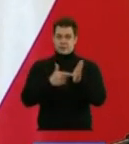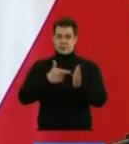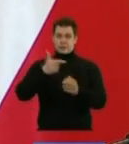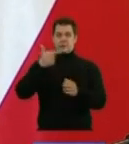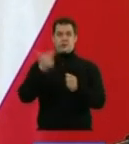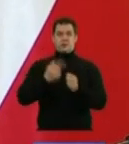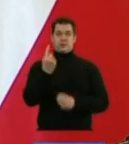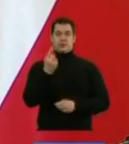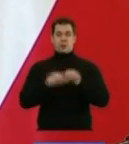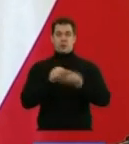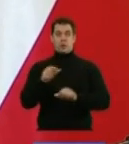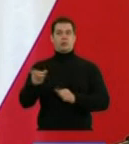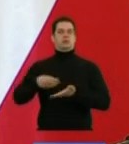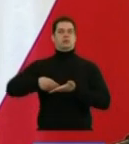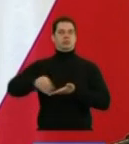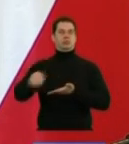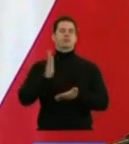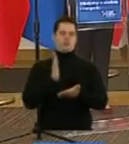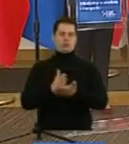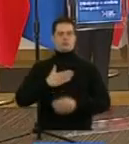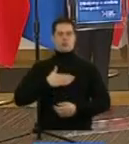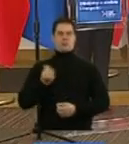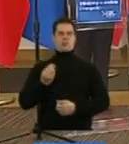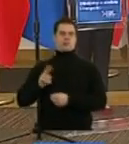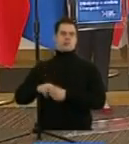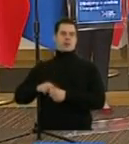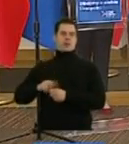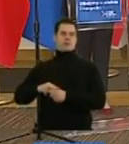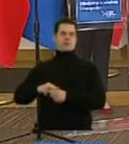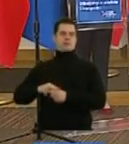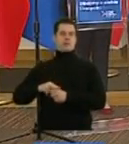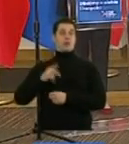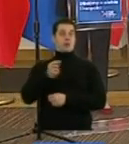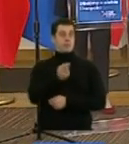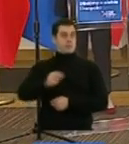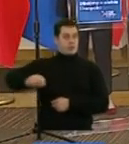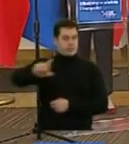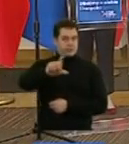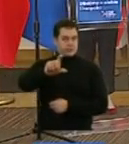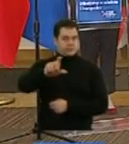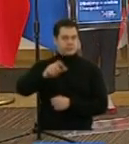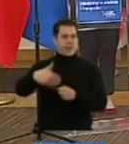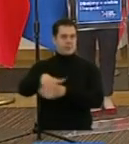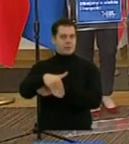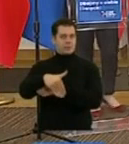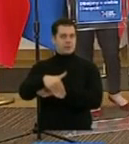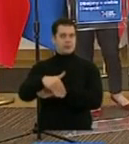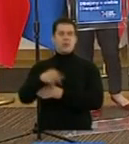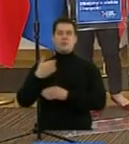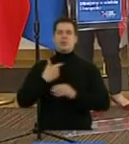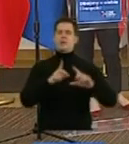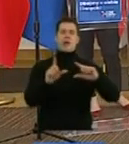te środki zostały zabezpieczone. A więc i waloryzacja, gdzie emerytura